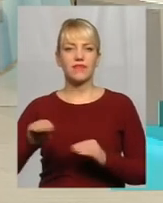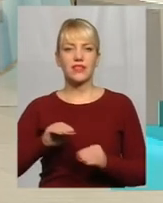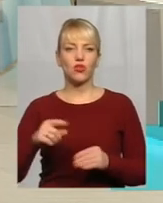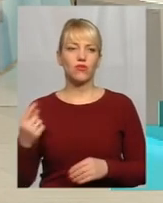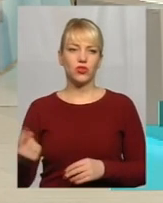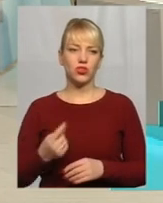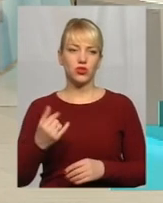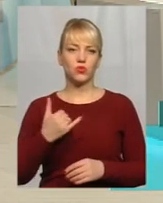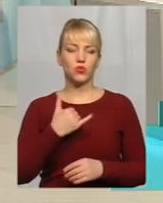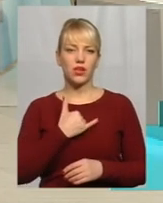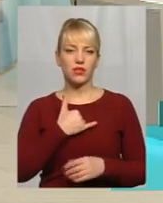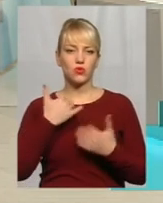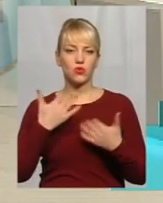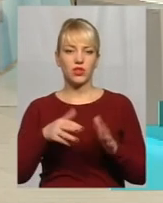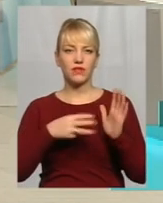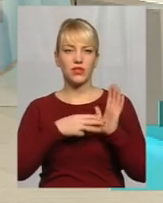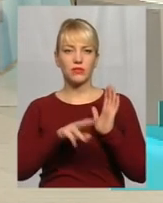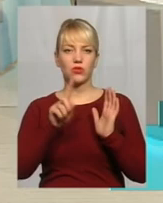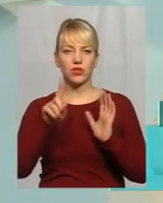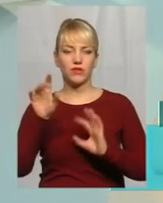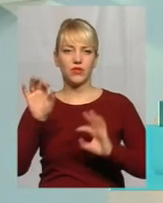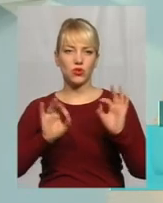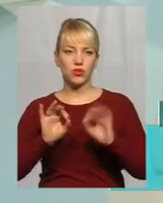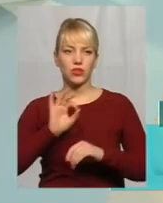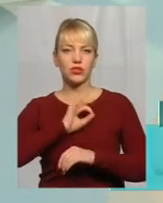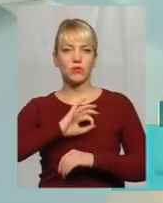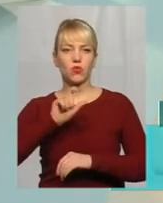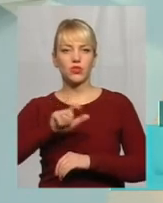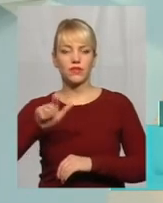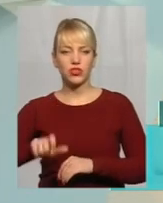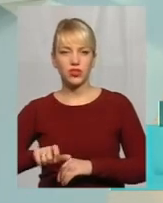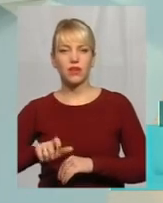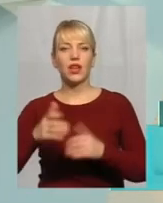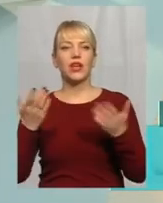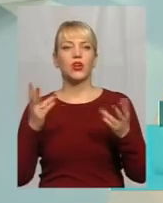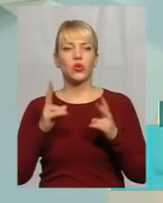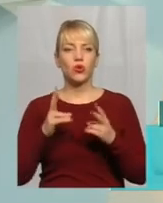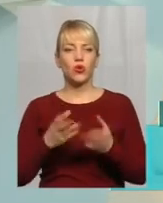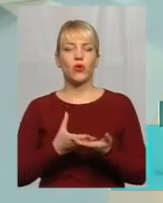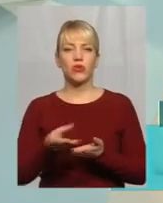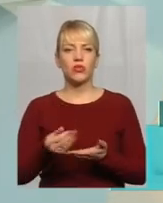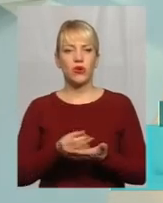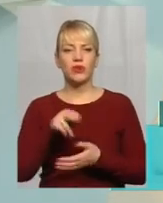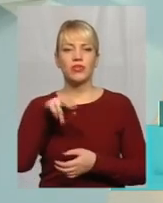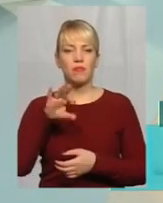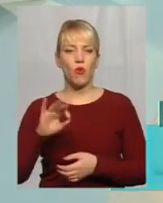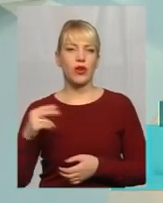вже є 81% споживачів, які розраховуються по лічильникам